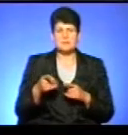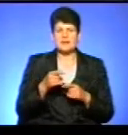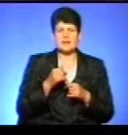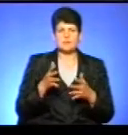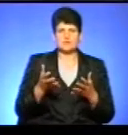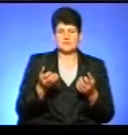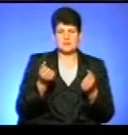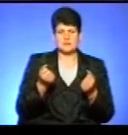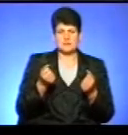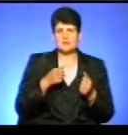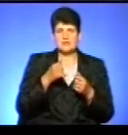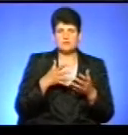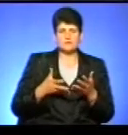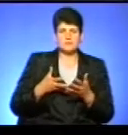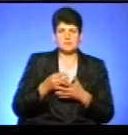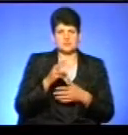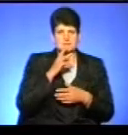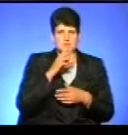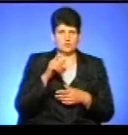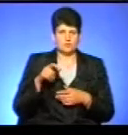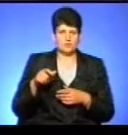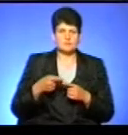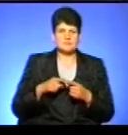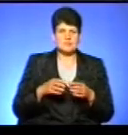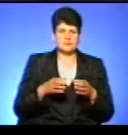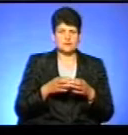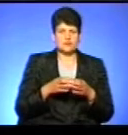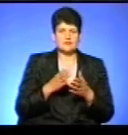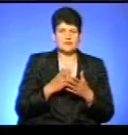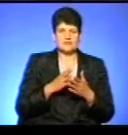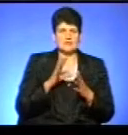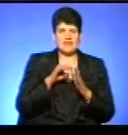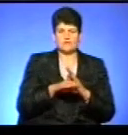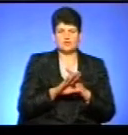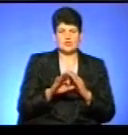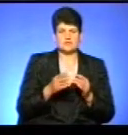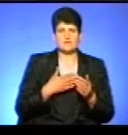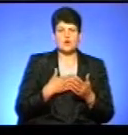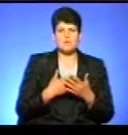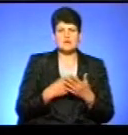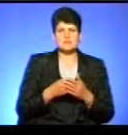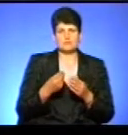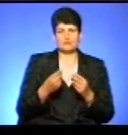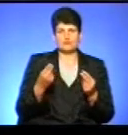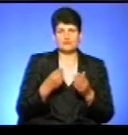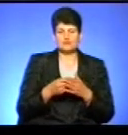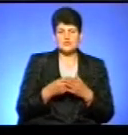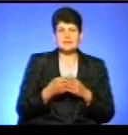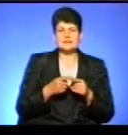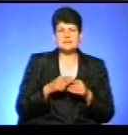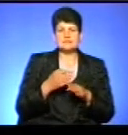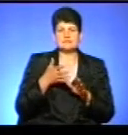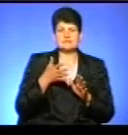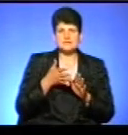можемо підтримувати, ми не можемо виплачувати людям заробітну плату. Тобто ці категорії, вони не включаються в громадський бюджет. І такі статті видатків,